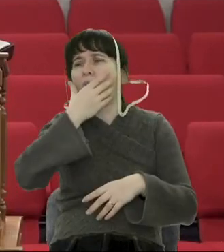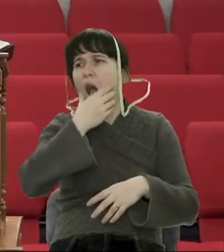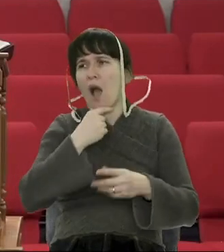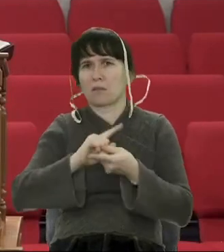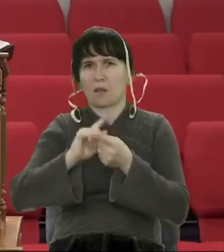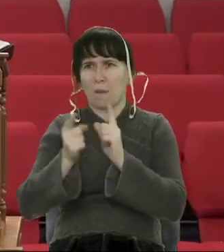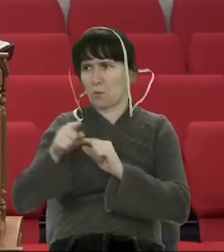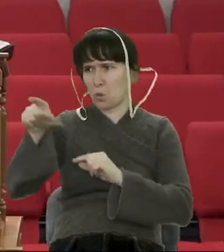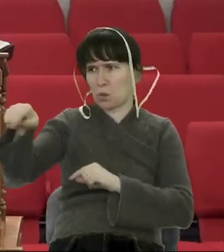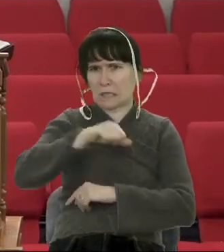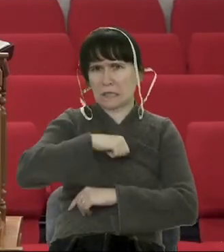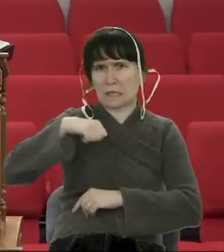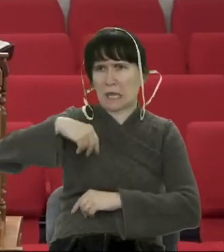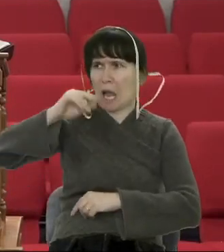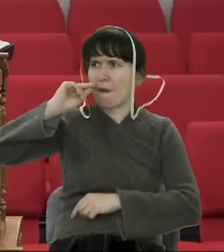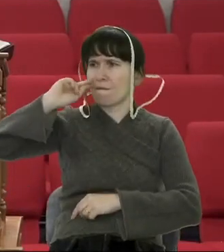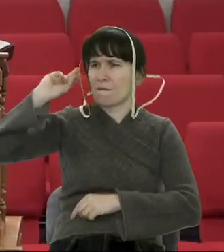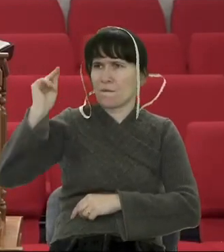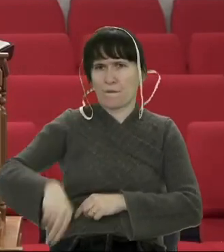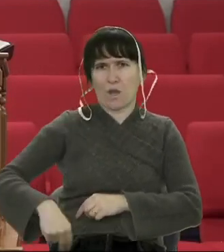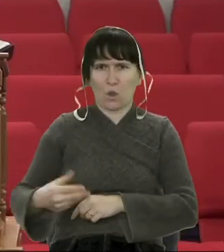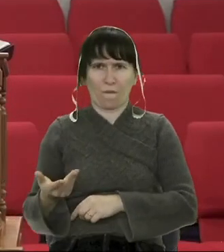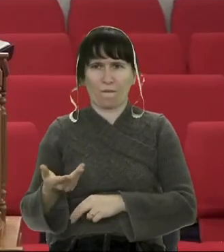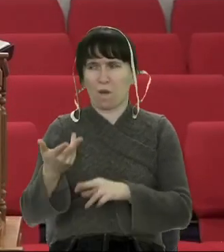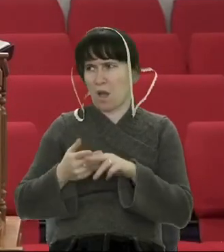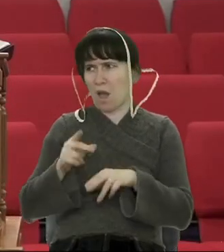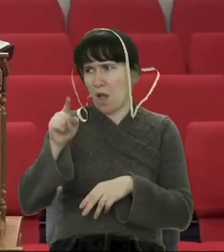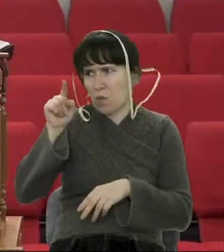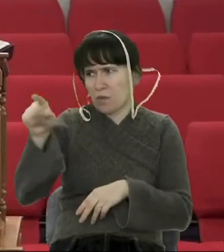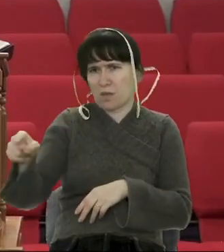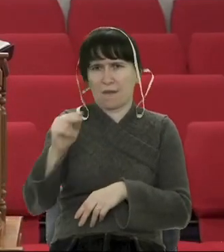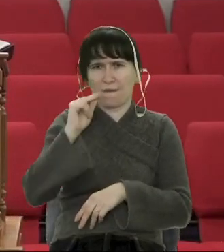людину робиш винуватою. І звинувачуєш ту людину.